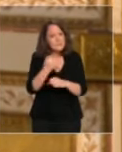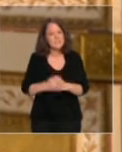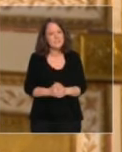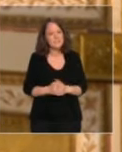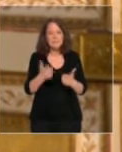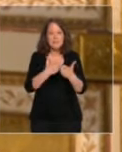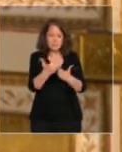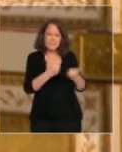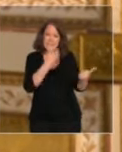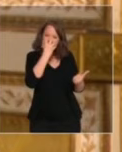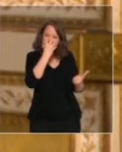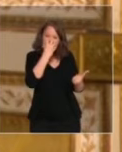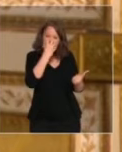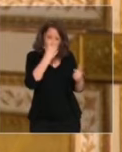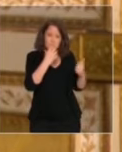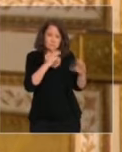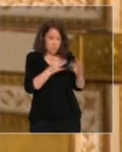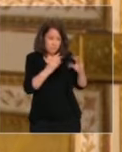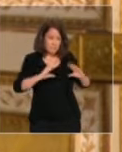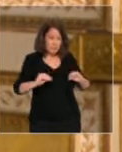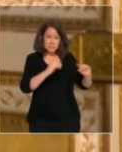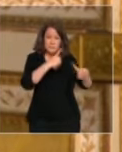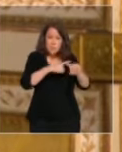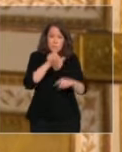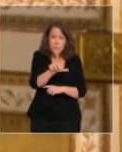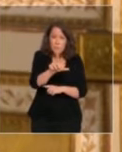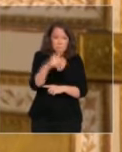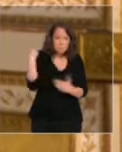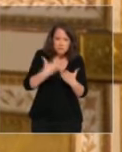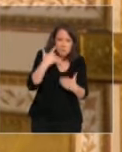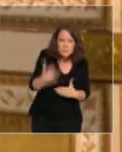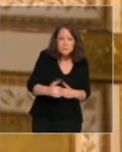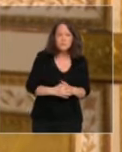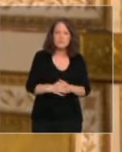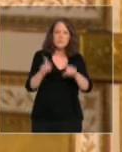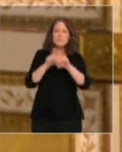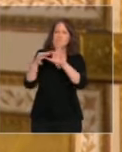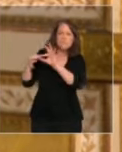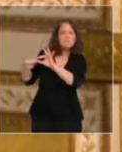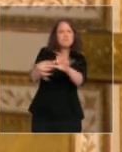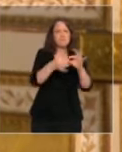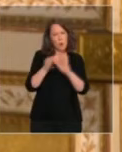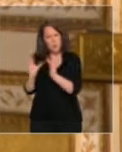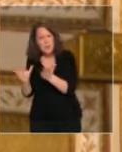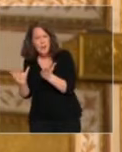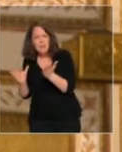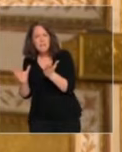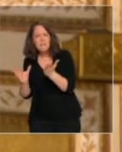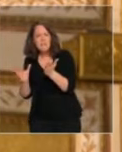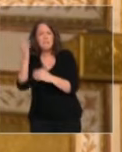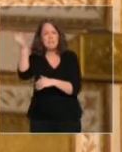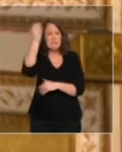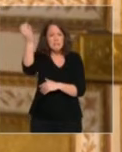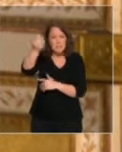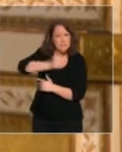du nombre de lits en réanimation, ce qui n'avait jamais été atteint. Les coopérations inédites entre l'hôpital, les cliniques privées et la